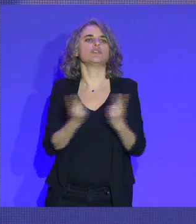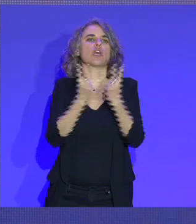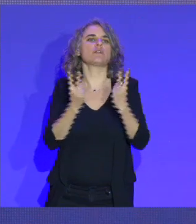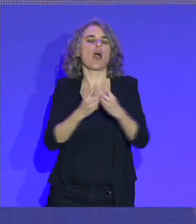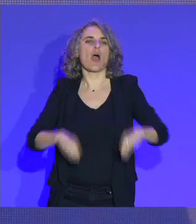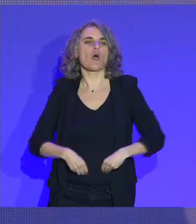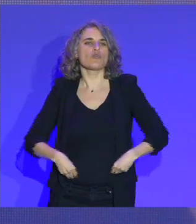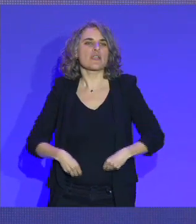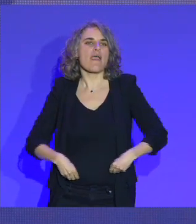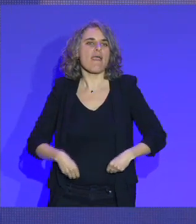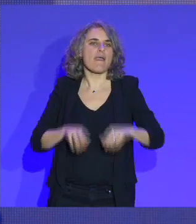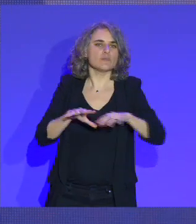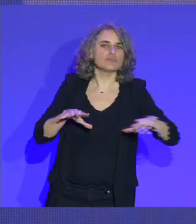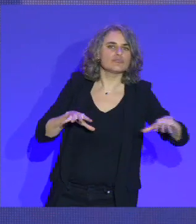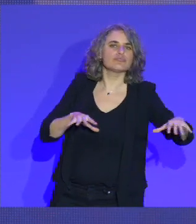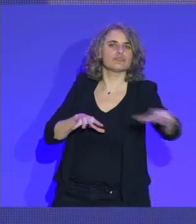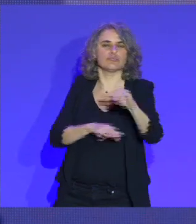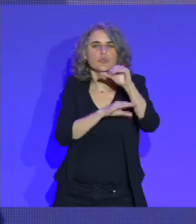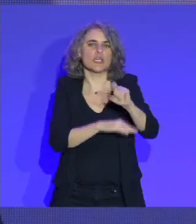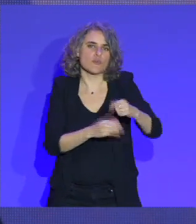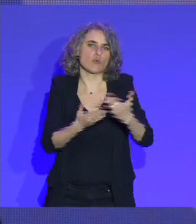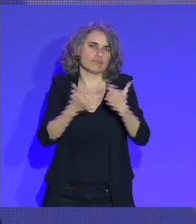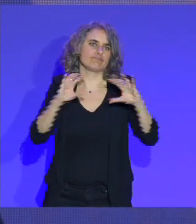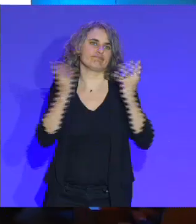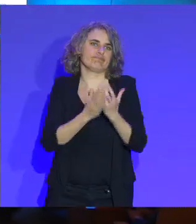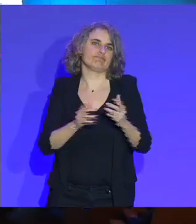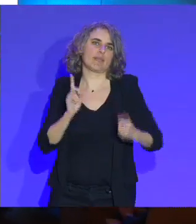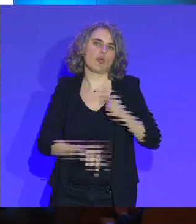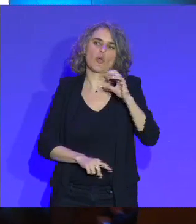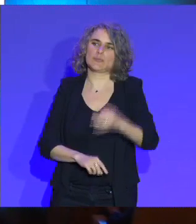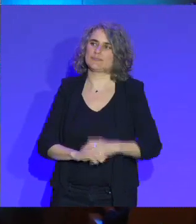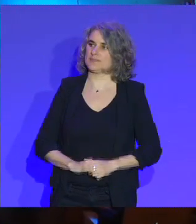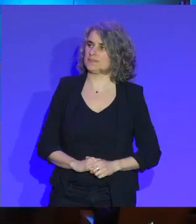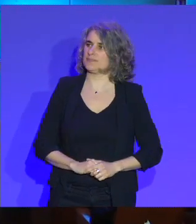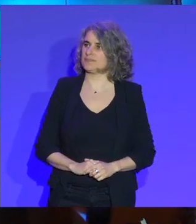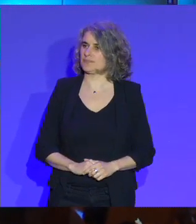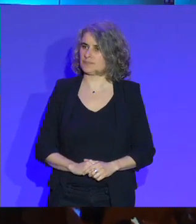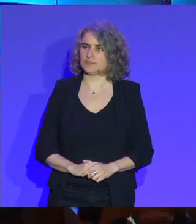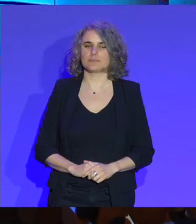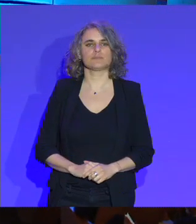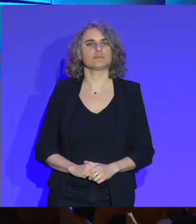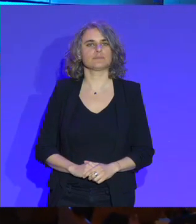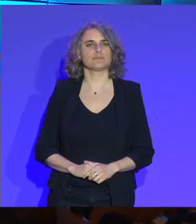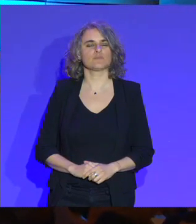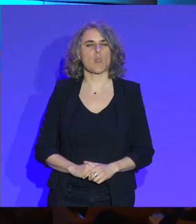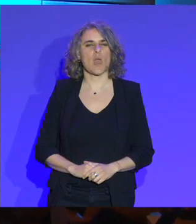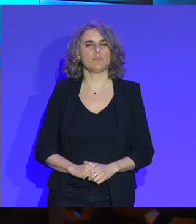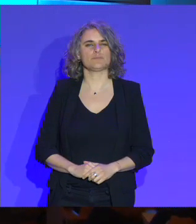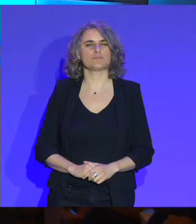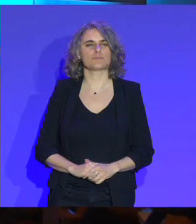on les protège et puis tout ira bien. Brigitte Henriquez, pour la première question pour le mouvement sportif